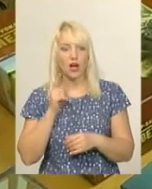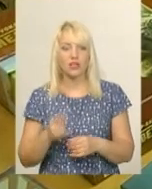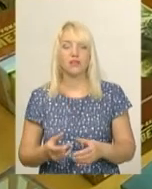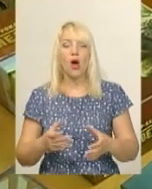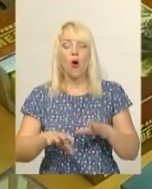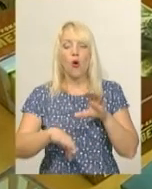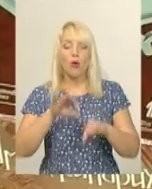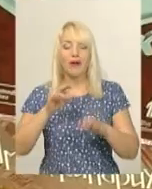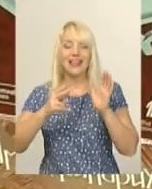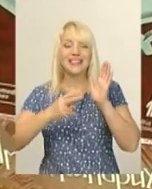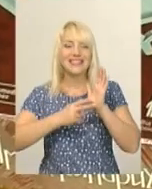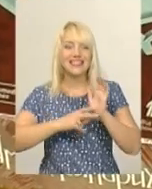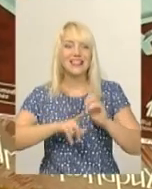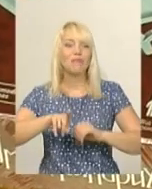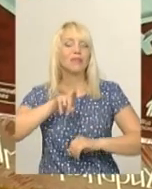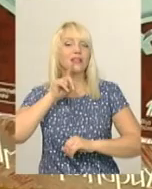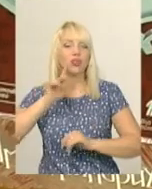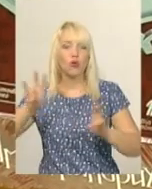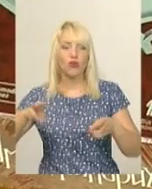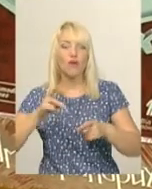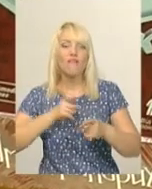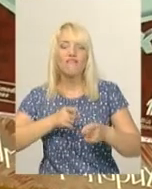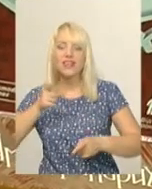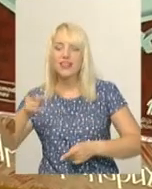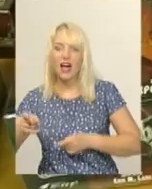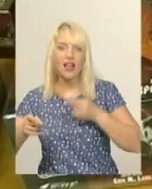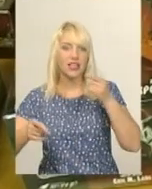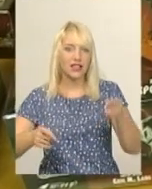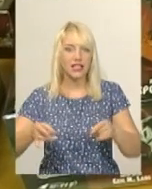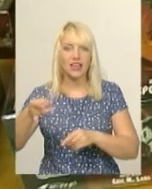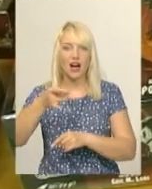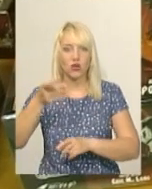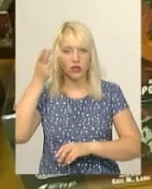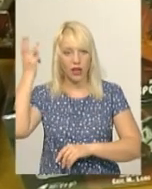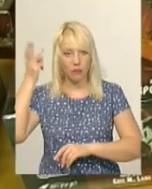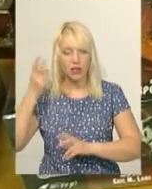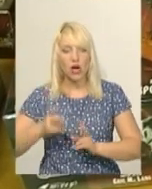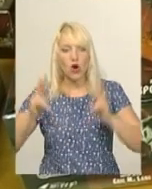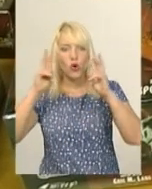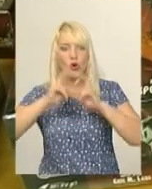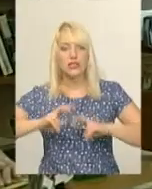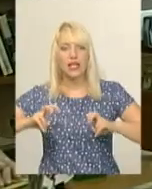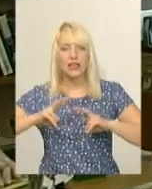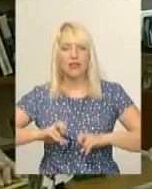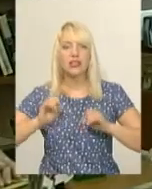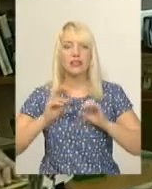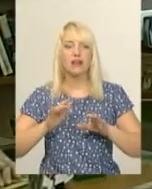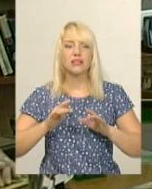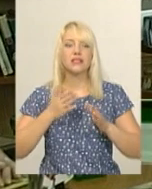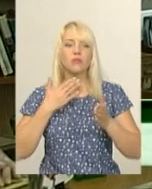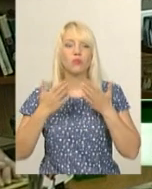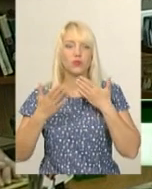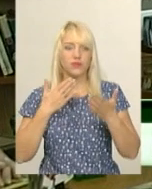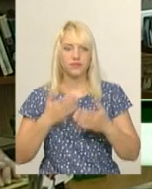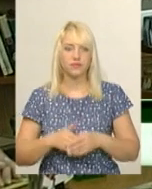підліткових клубів з віддалених районів Хмельницького. Настільні ігри організатори змагань розглядають як спосіб спілкування. Підлітки дуже часто